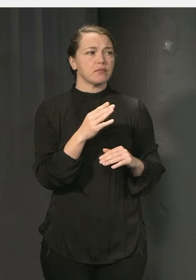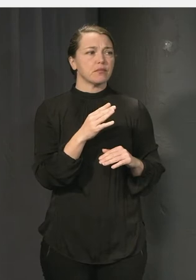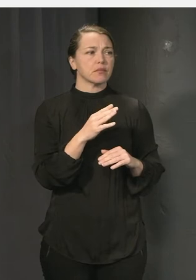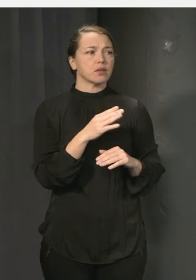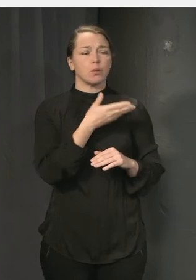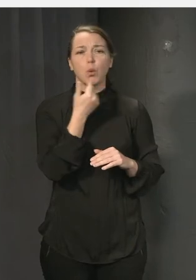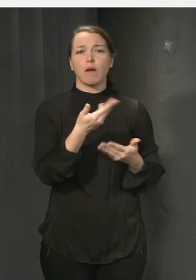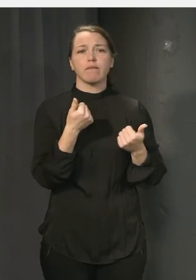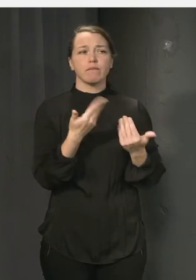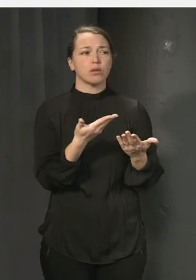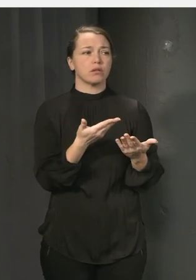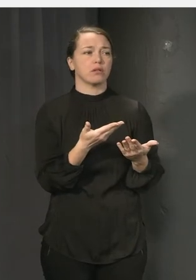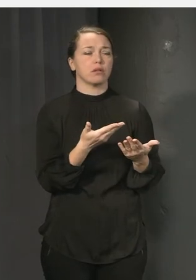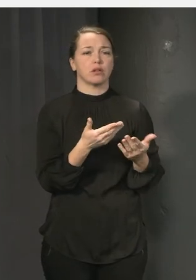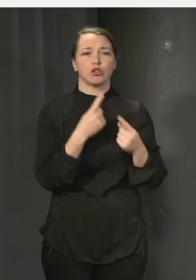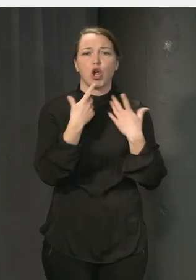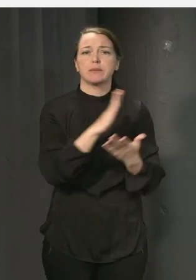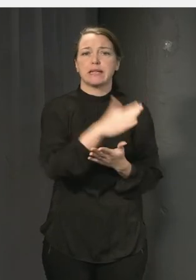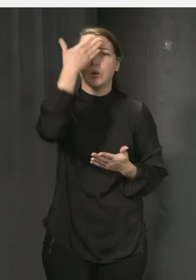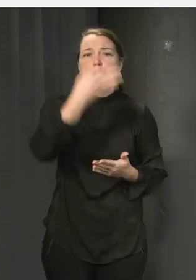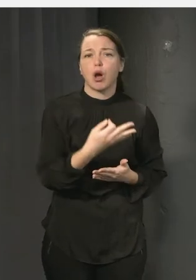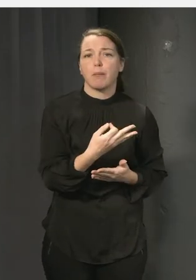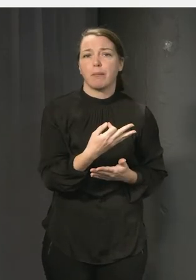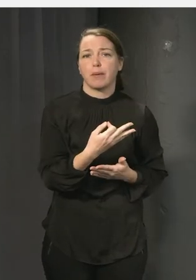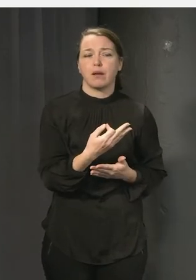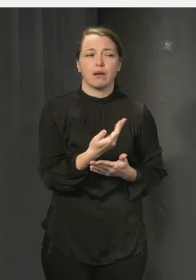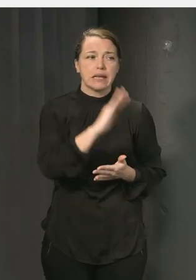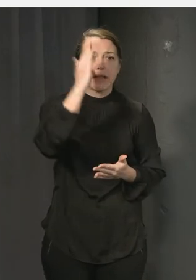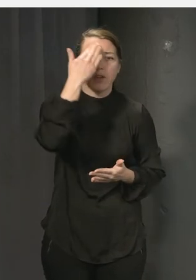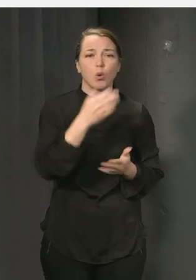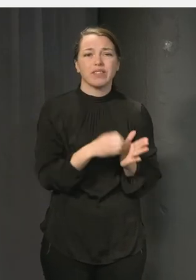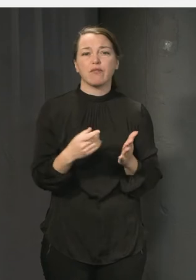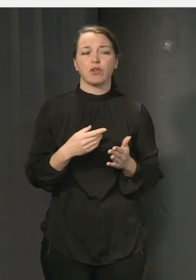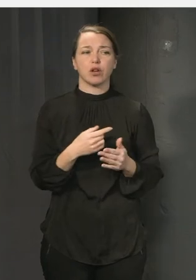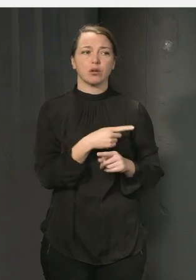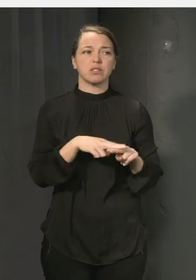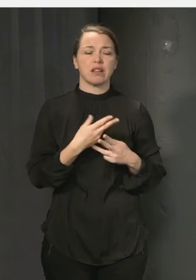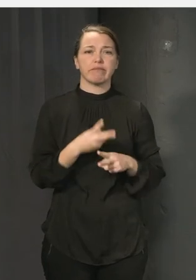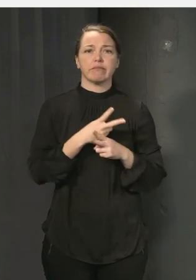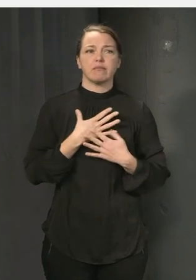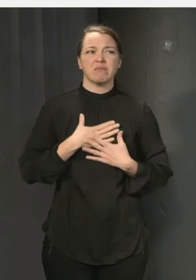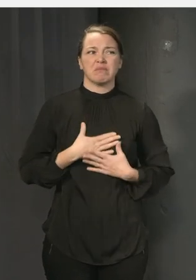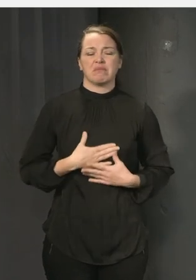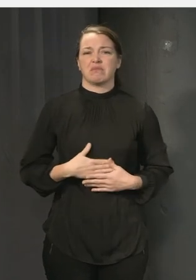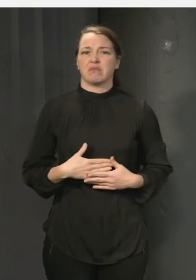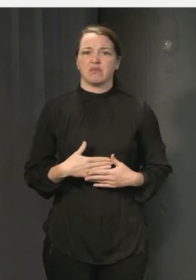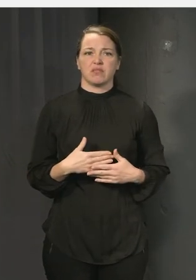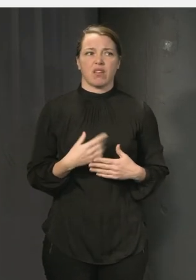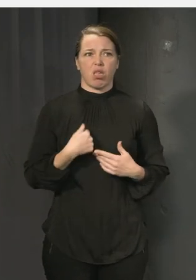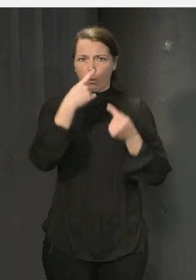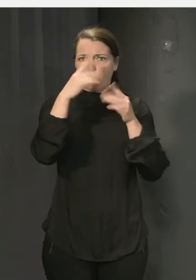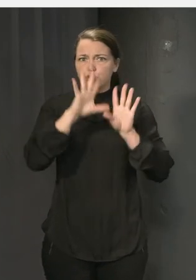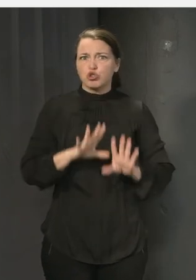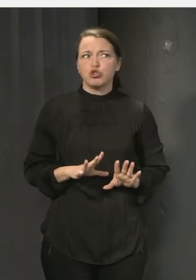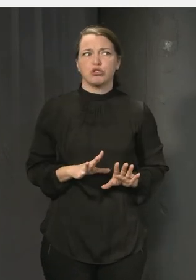sin kunskap. Och det kan vara ett skäl att de känner sig ännu mer otrygga, ännu mer kanske liksom osynliggjorda. Vad kan man göra åt det?